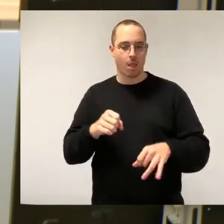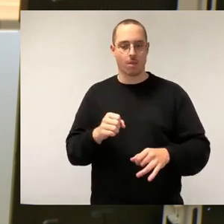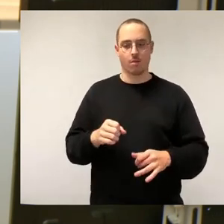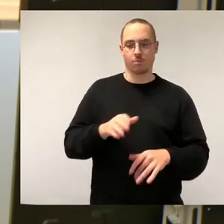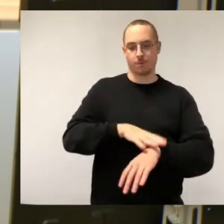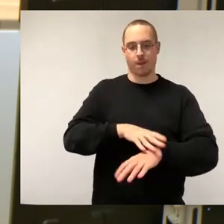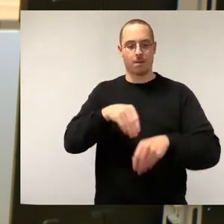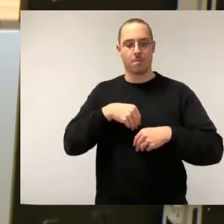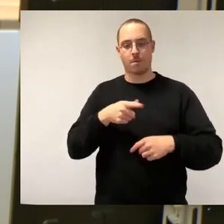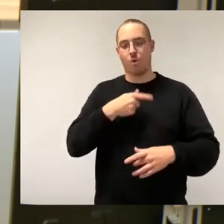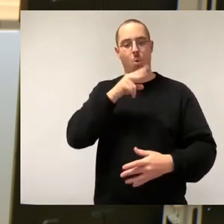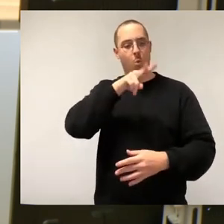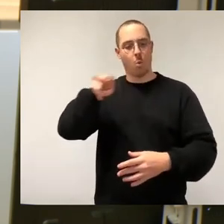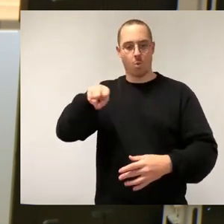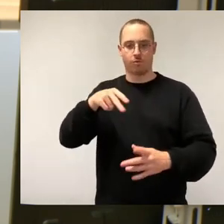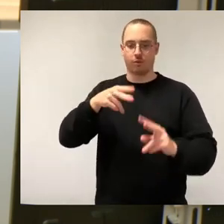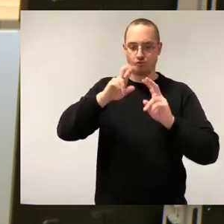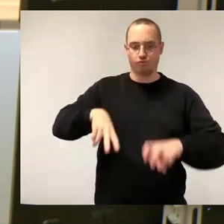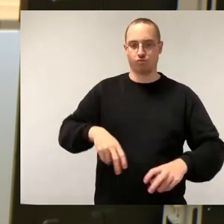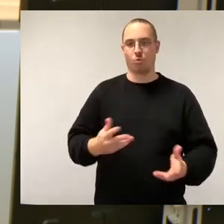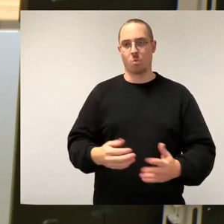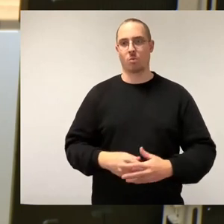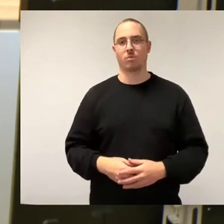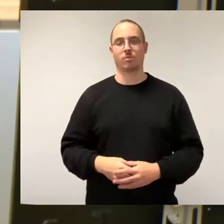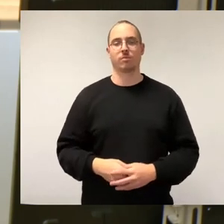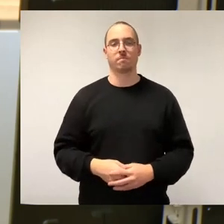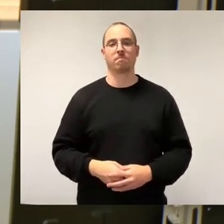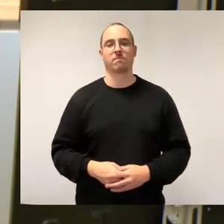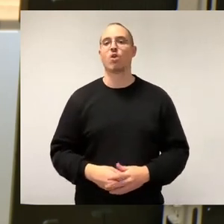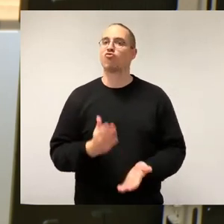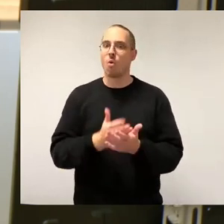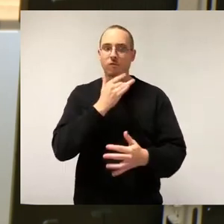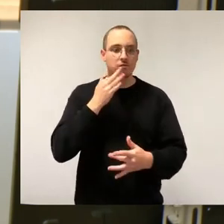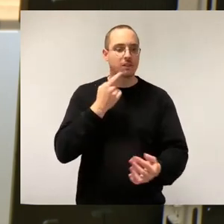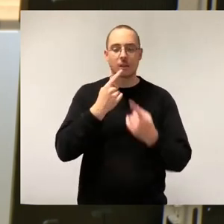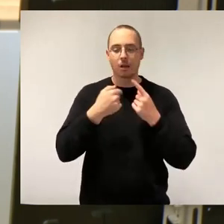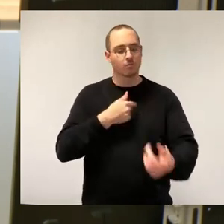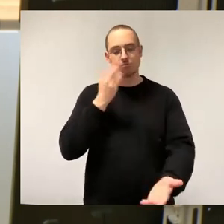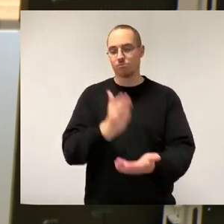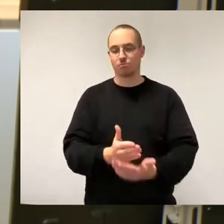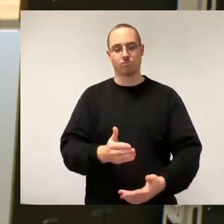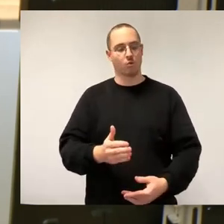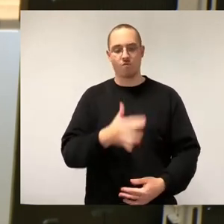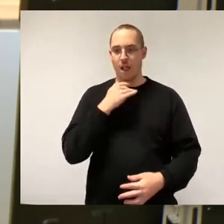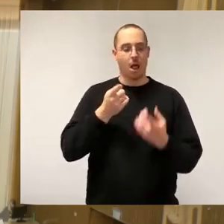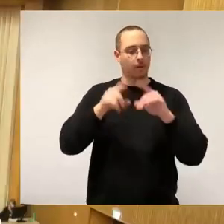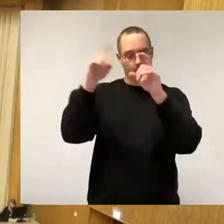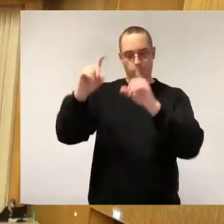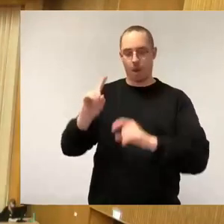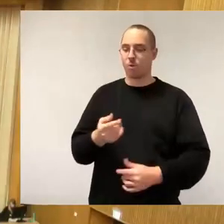werden. Es ist viel gesagt worden, ich möchte es dabei belassen. Wir haben noch viele andere Themen und ich bitte hiermit um Zustimmung.